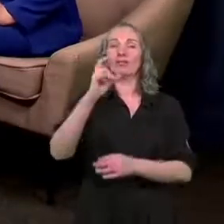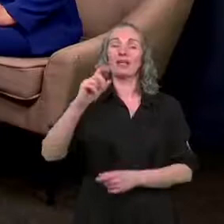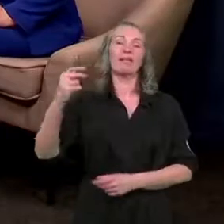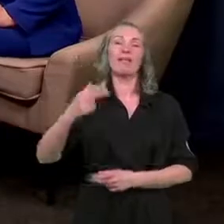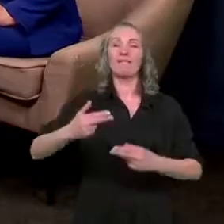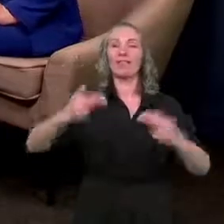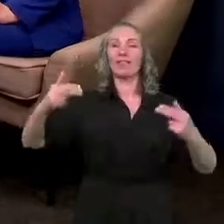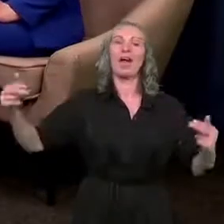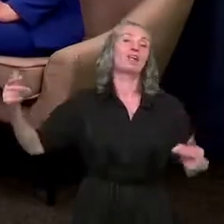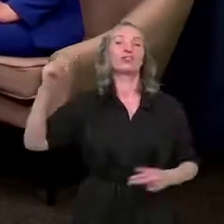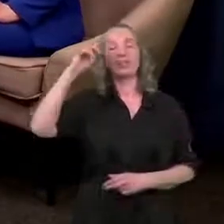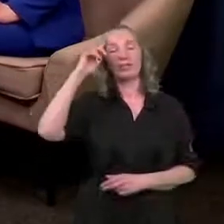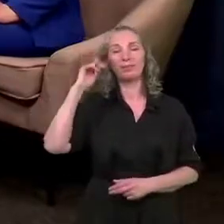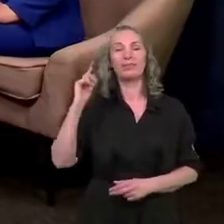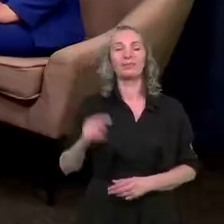teatrze